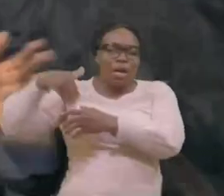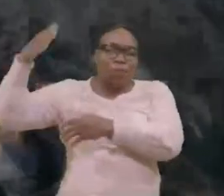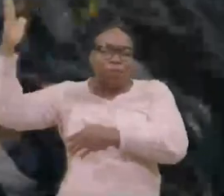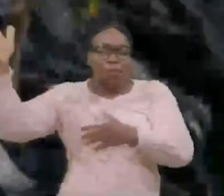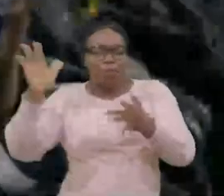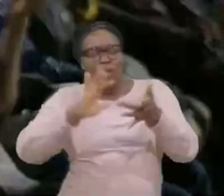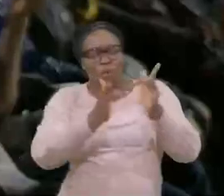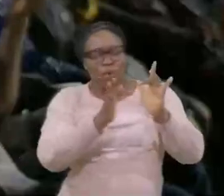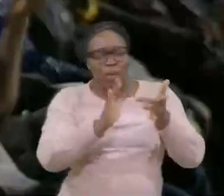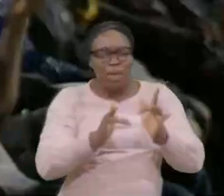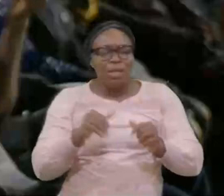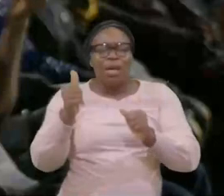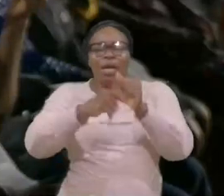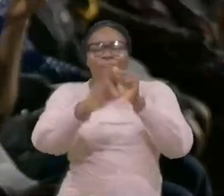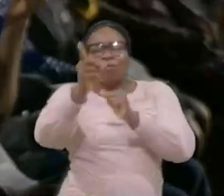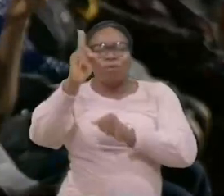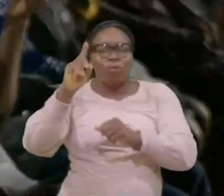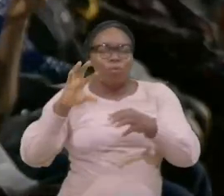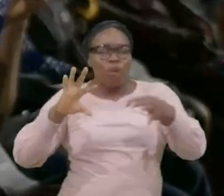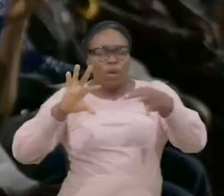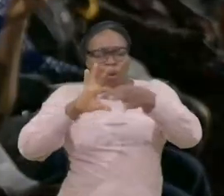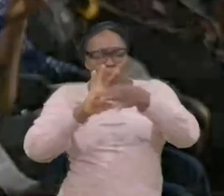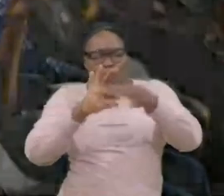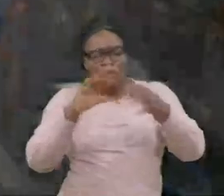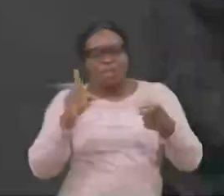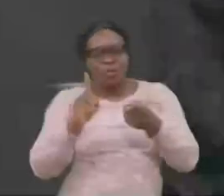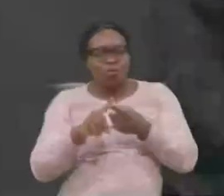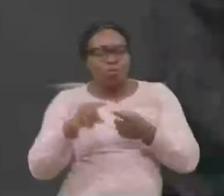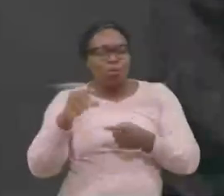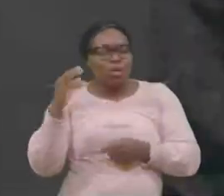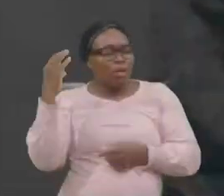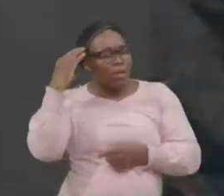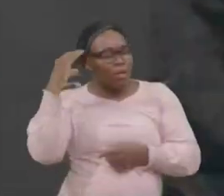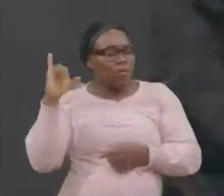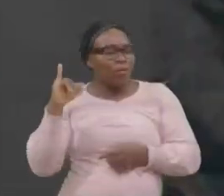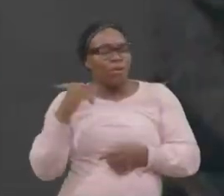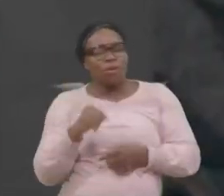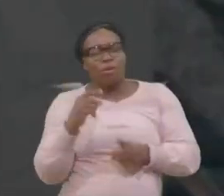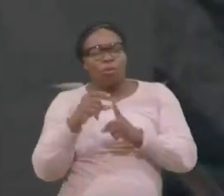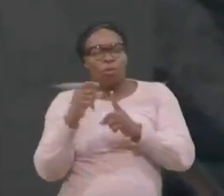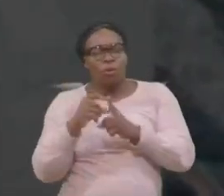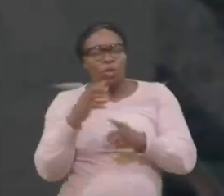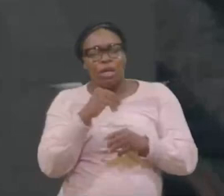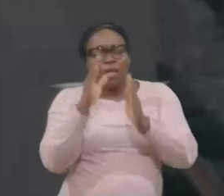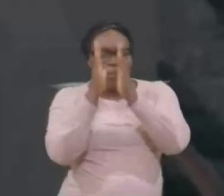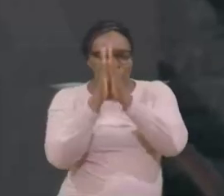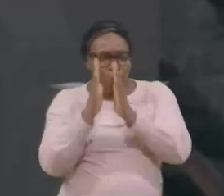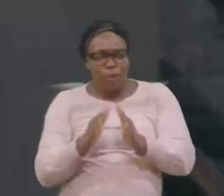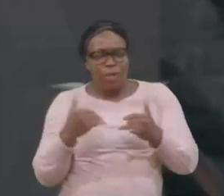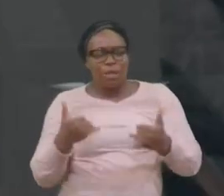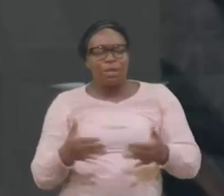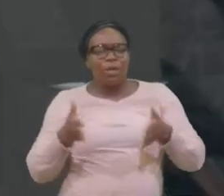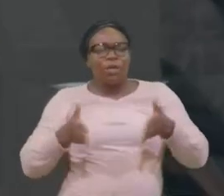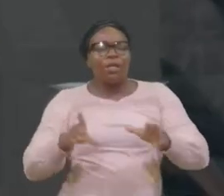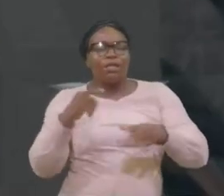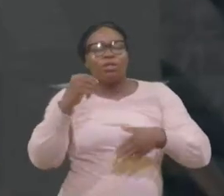Partout, Où nous sommes connectés, Écoutons la parole, Écoutons la prière maintenant, Que